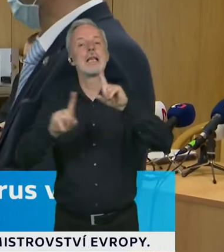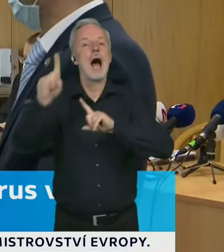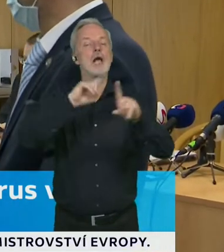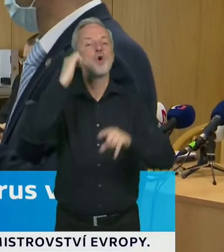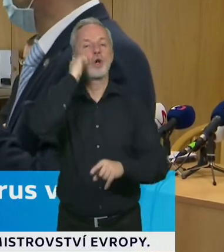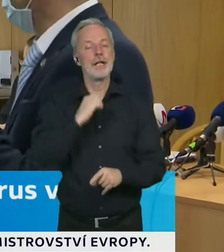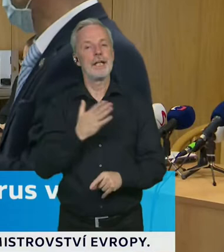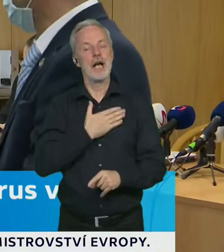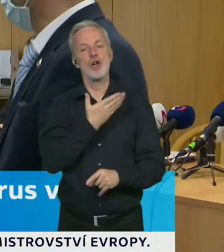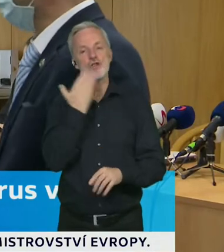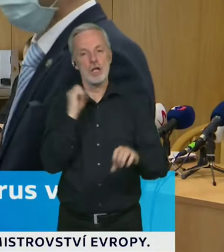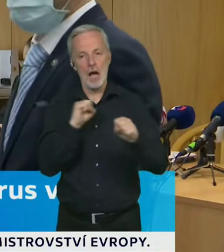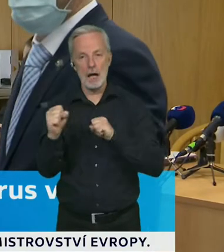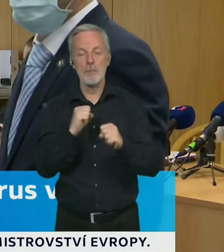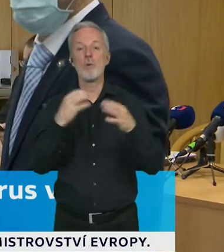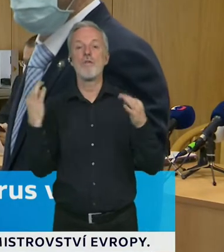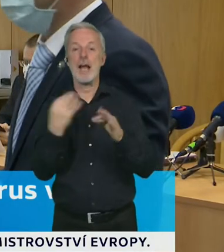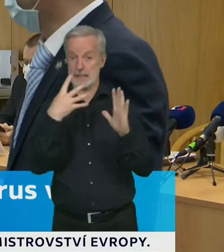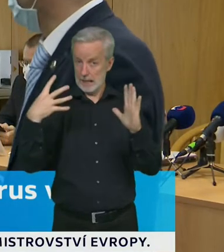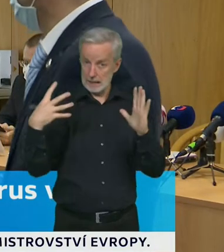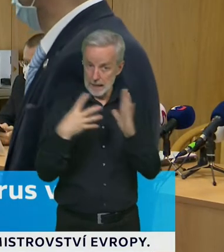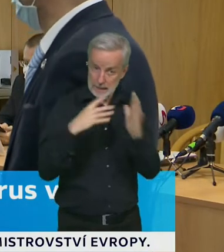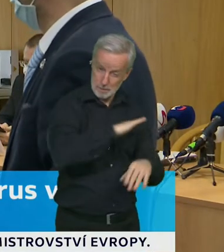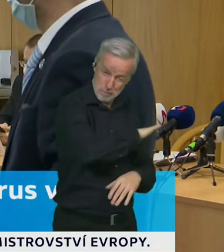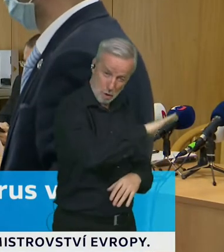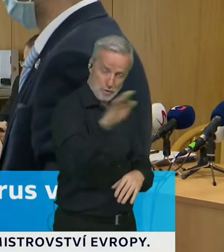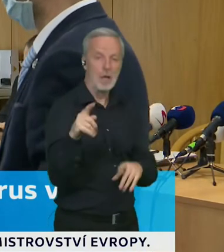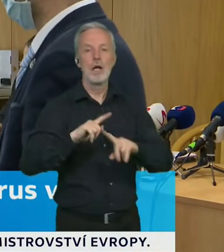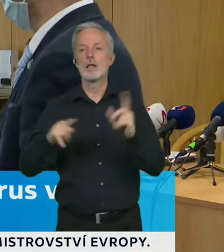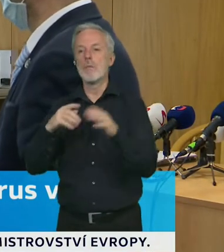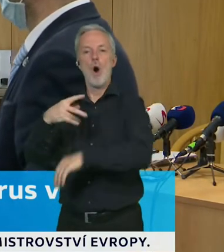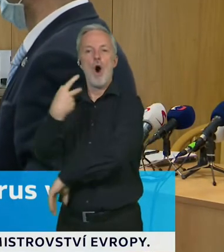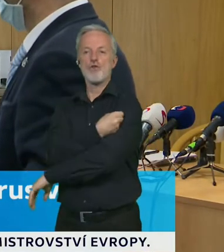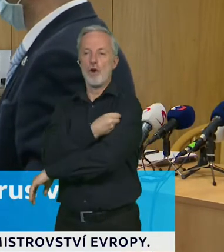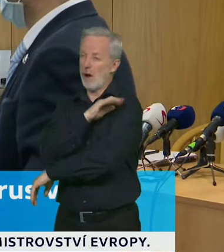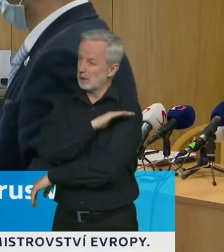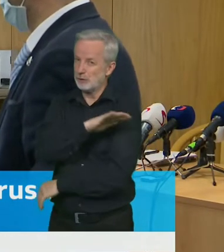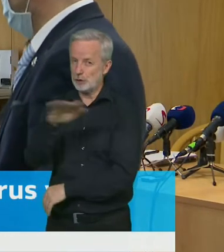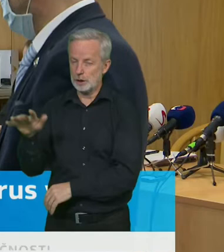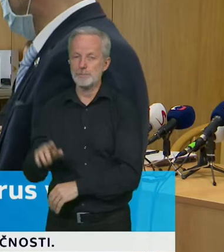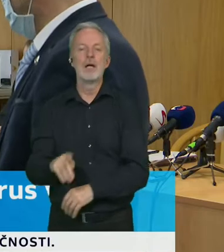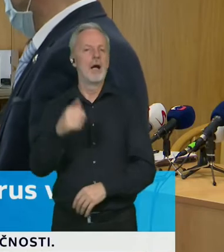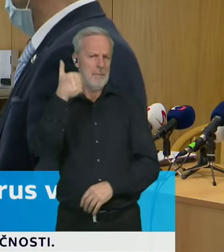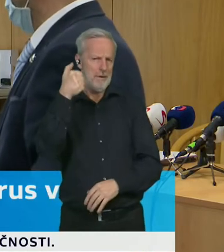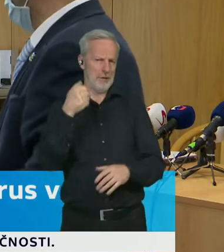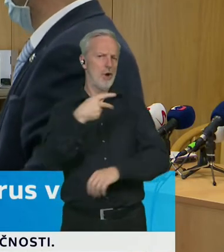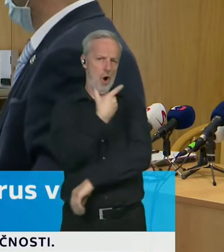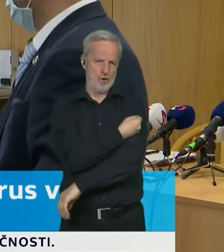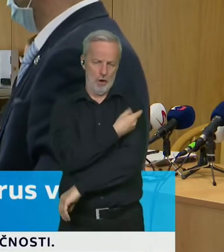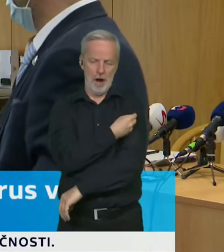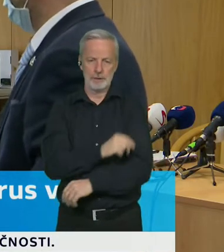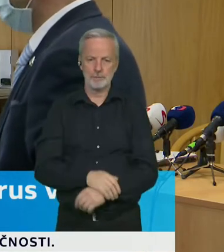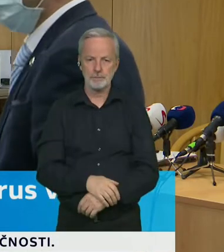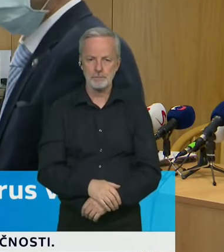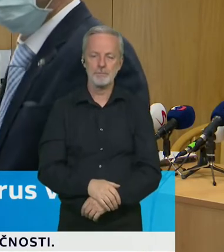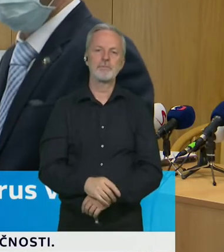testování a k očkování proti koronaviru. Začněme očkováním. Zde bych si